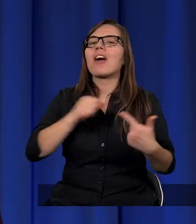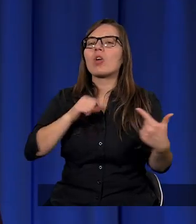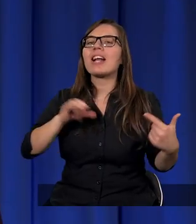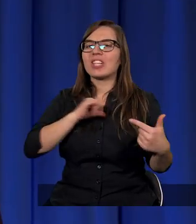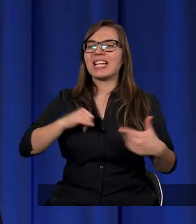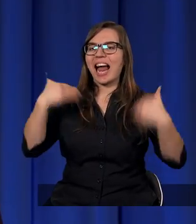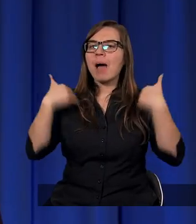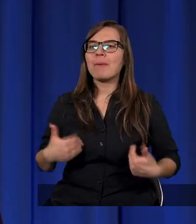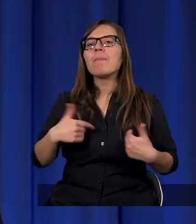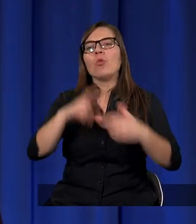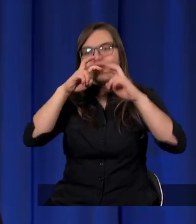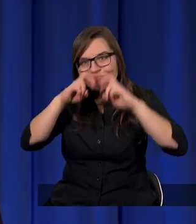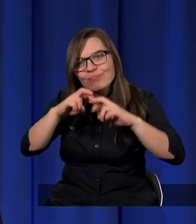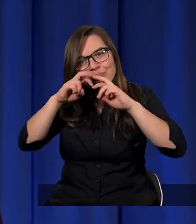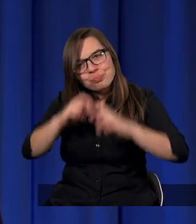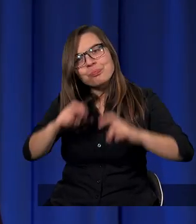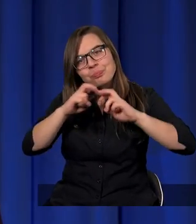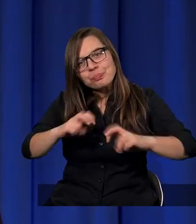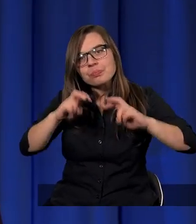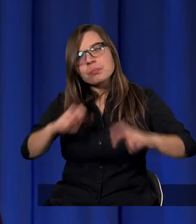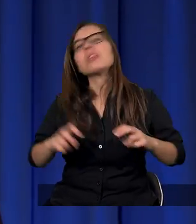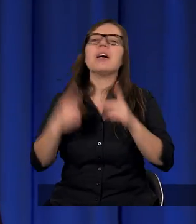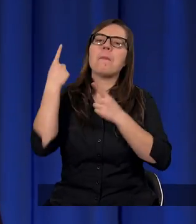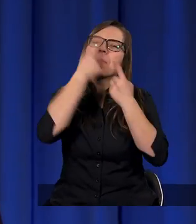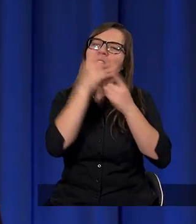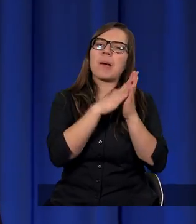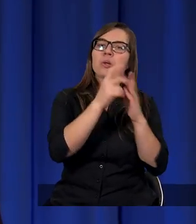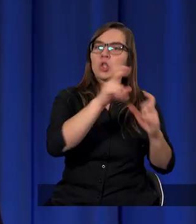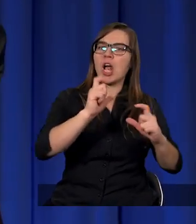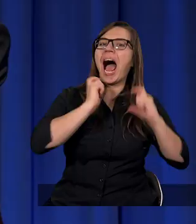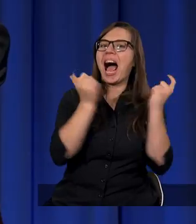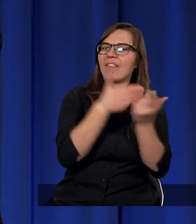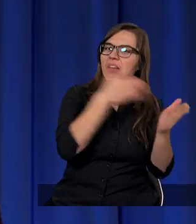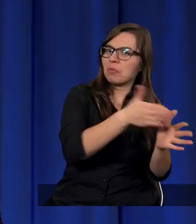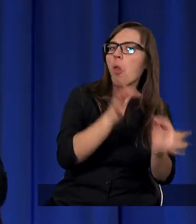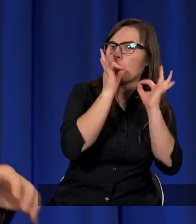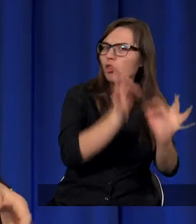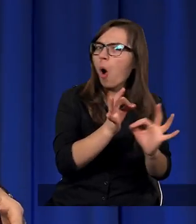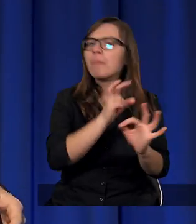coraz głębiej badając, coraz bardziej poświęcając się badaniu właśnie Pisma Świętego.